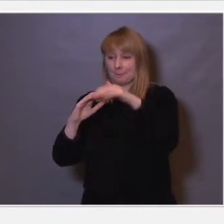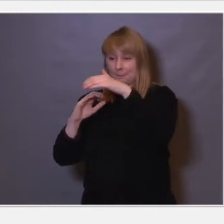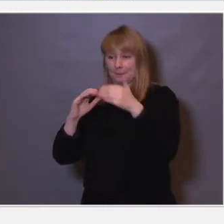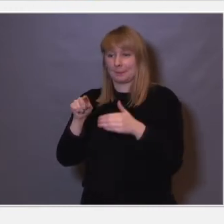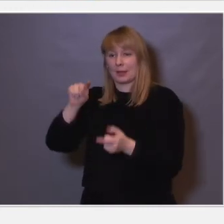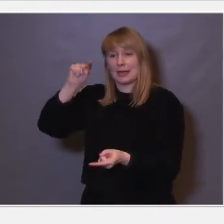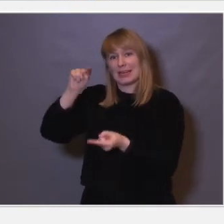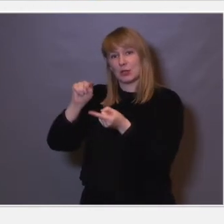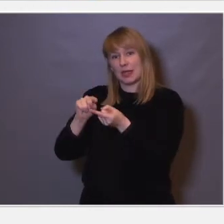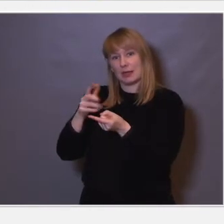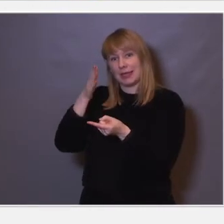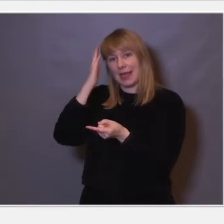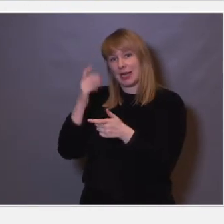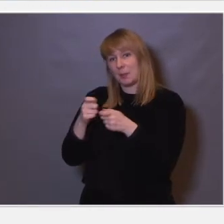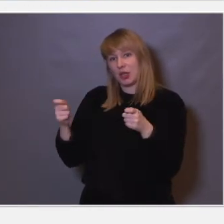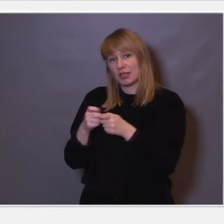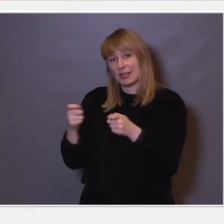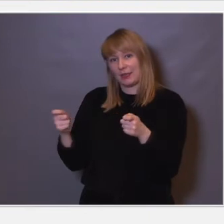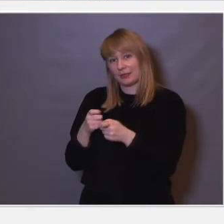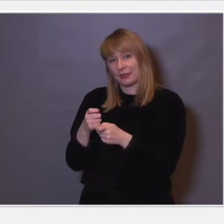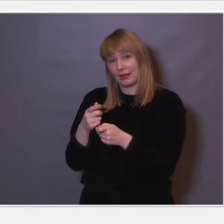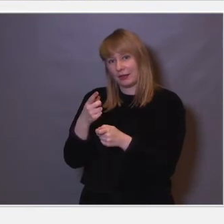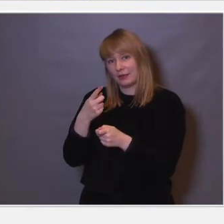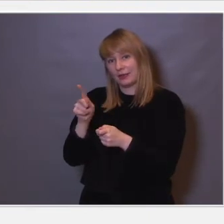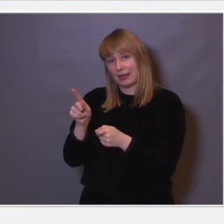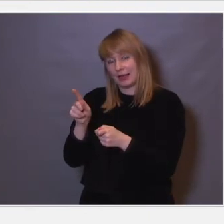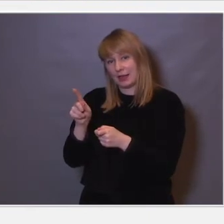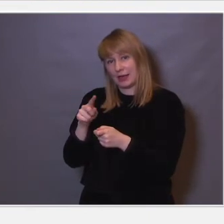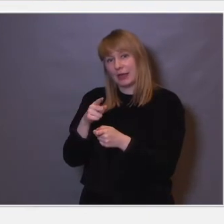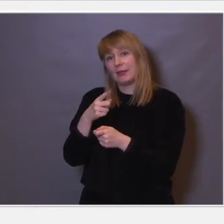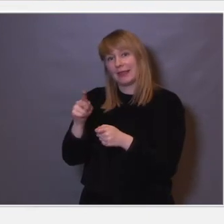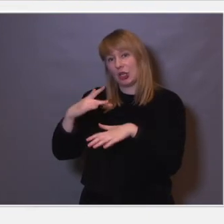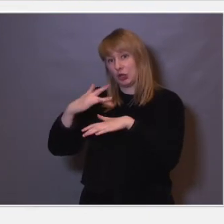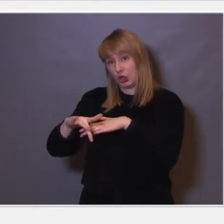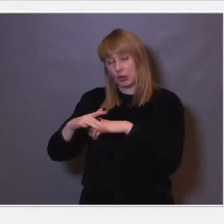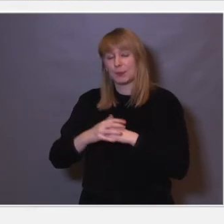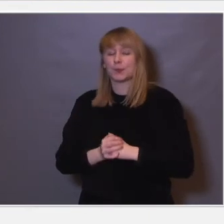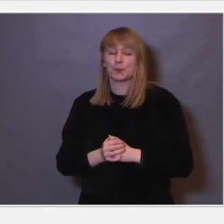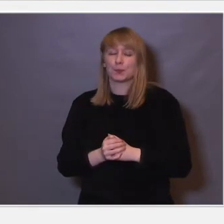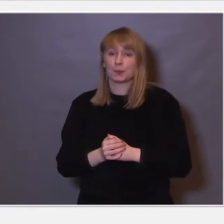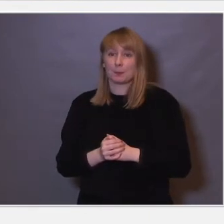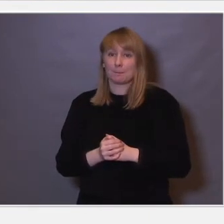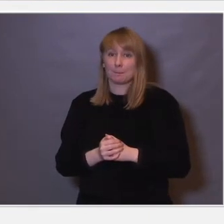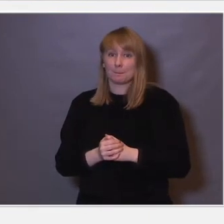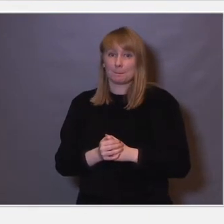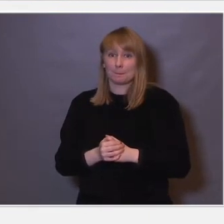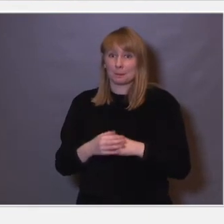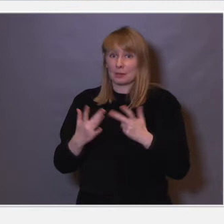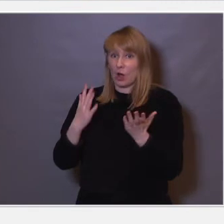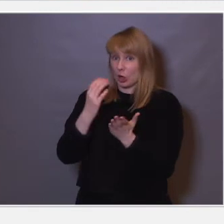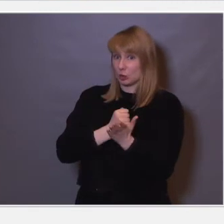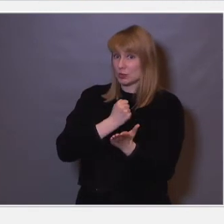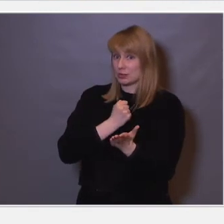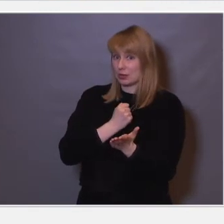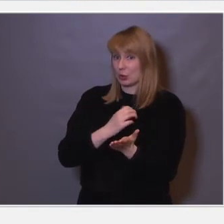reduserer hjerneplasticiteten til disse dyrene. Og det som da er selvfølgelig gunstig med det, er det